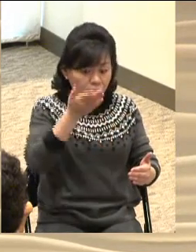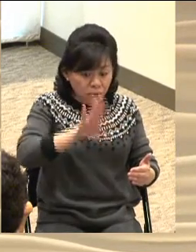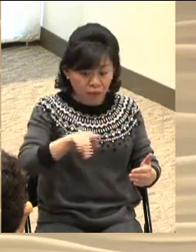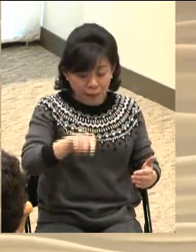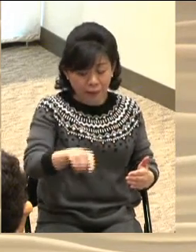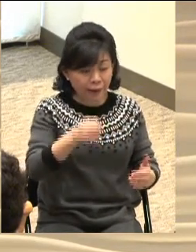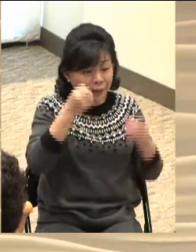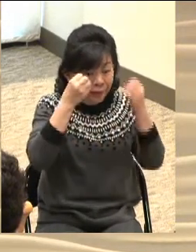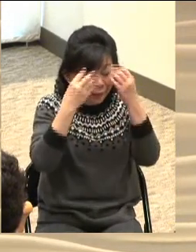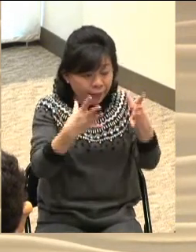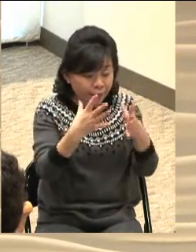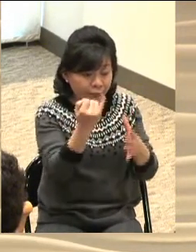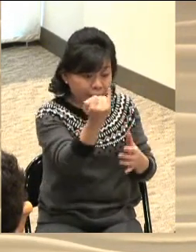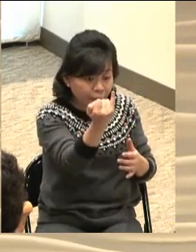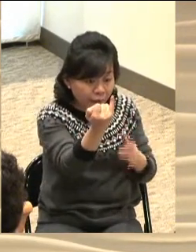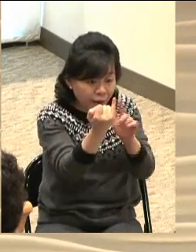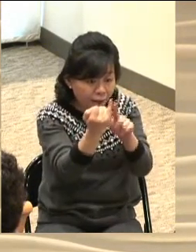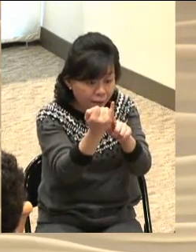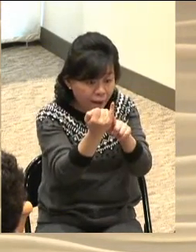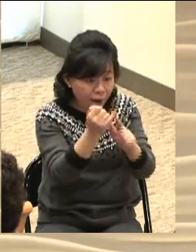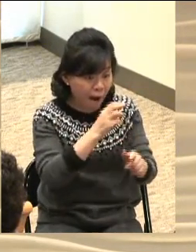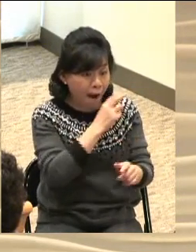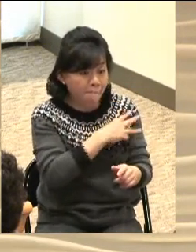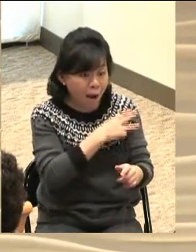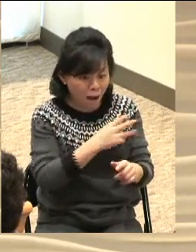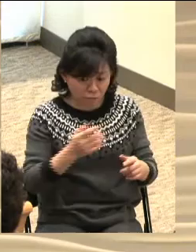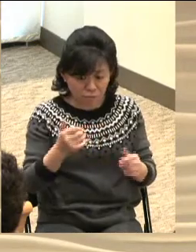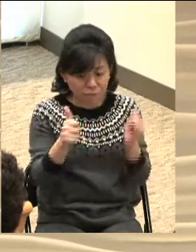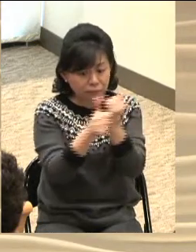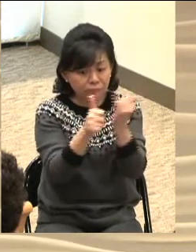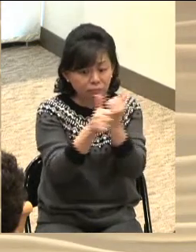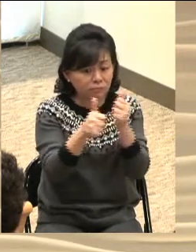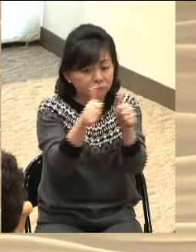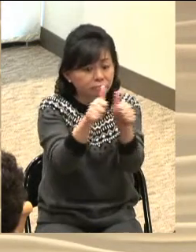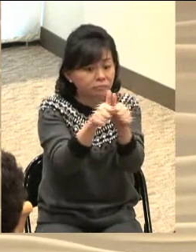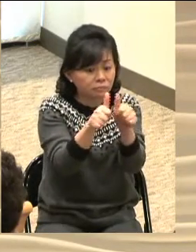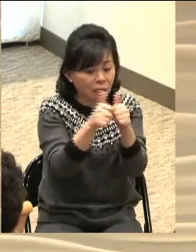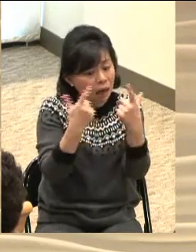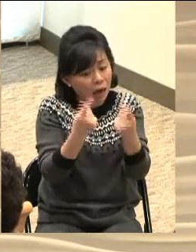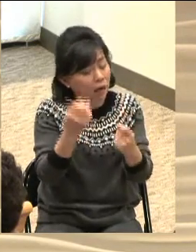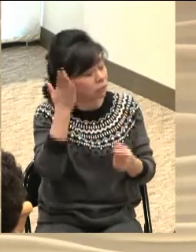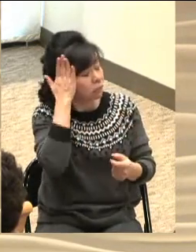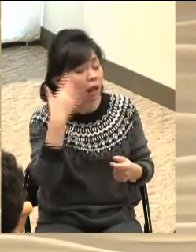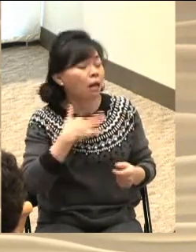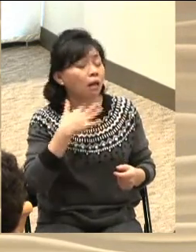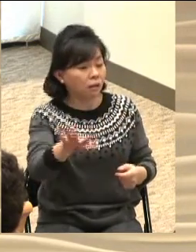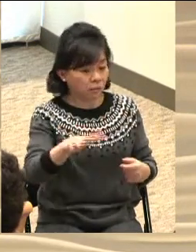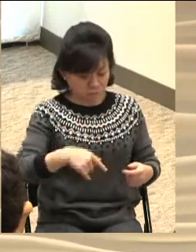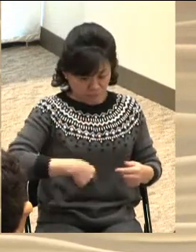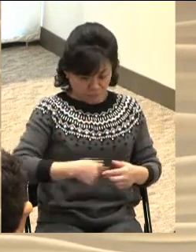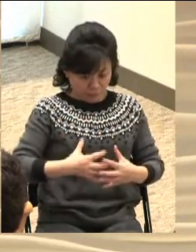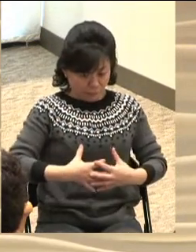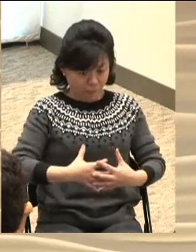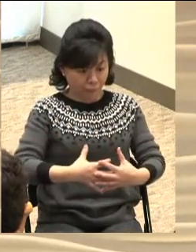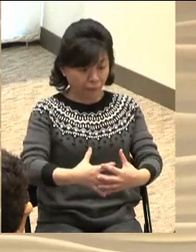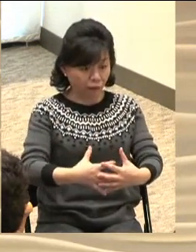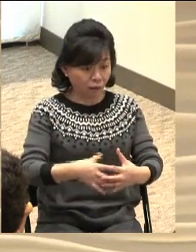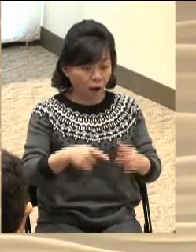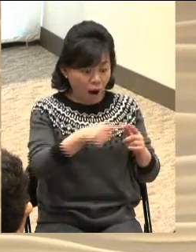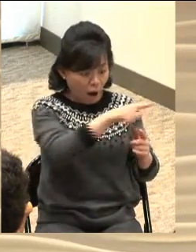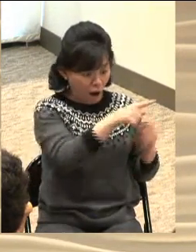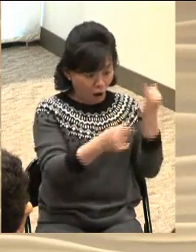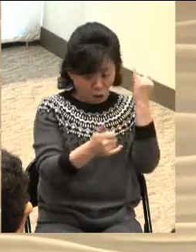아이를 갖게 됐다는 거예요 그 이야기를 들은 마리아가 천사가 떠난 직후에 즉시로 엘리사벳 세계로